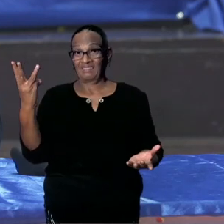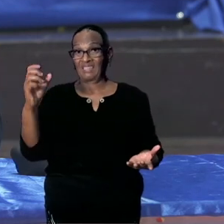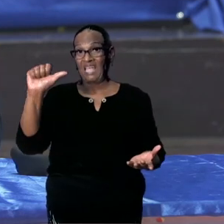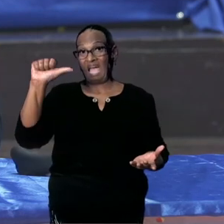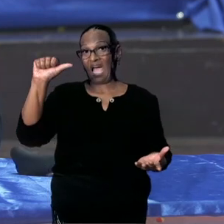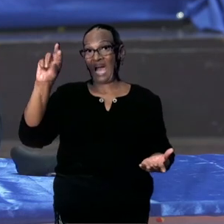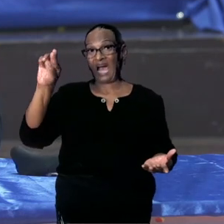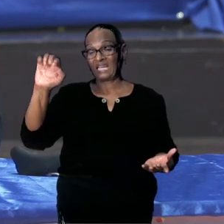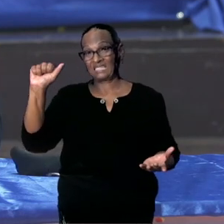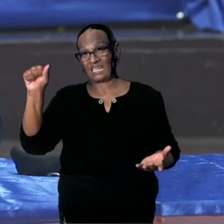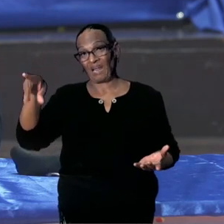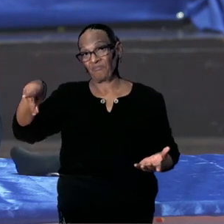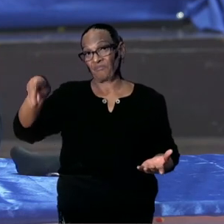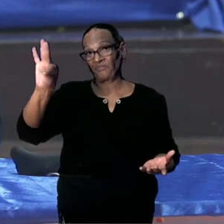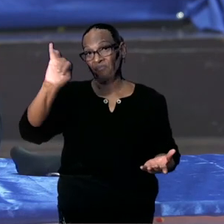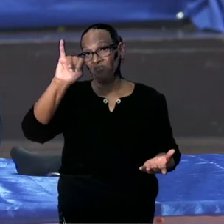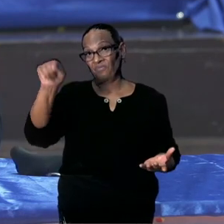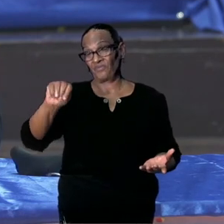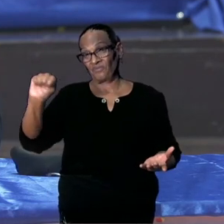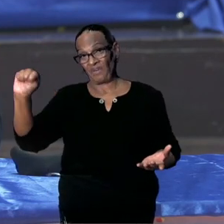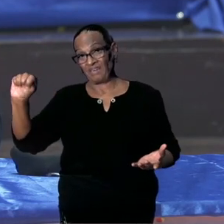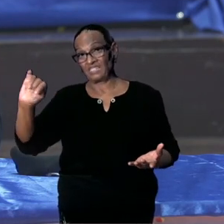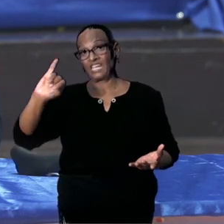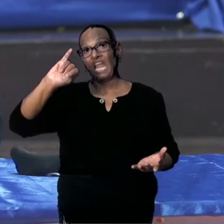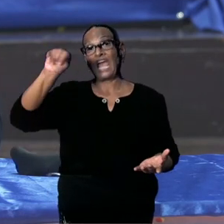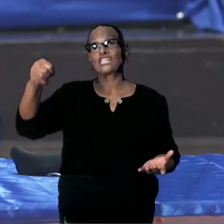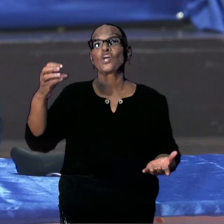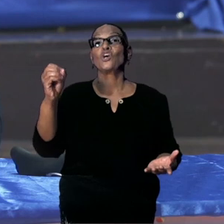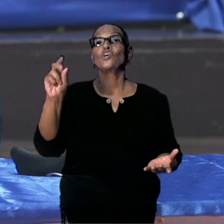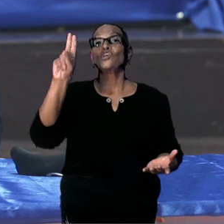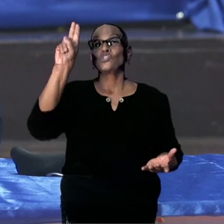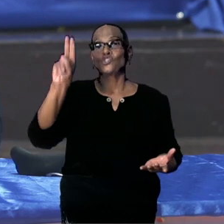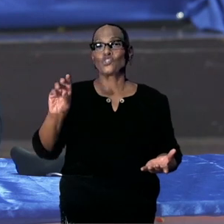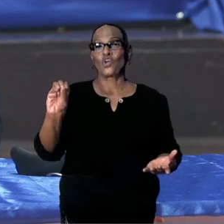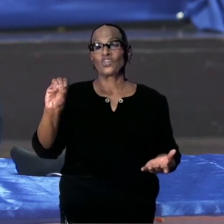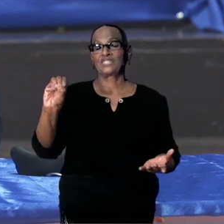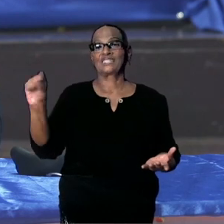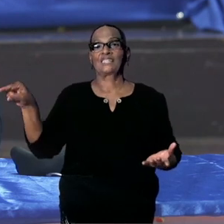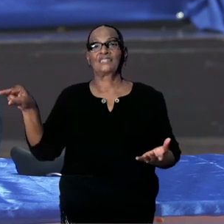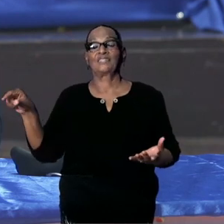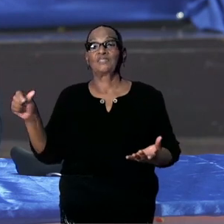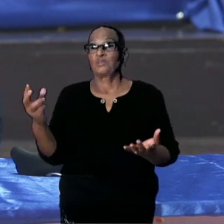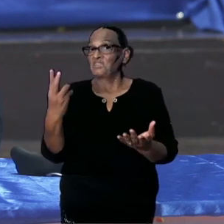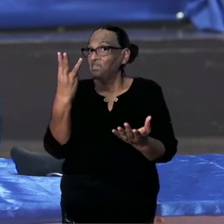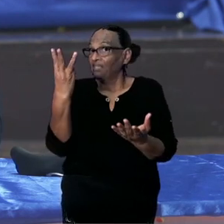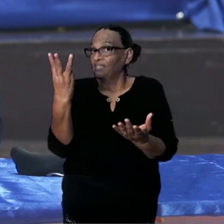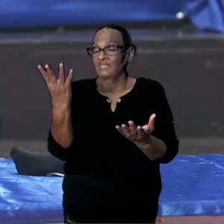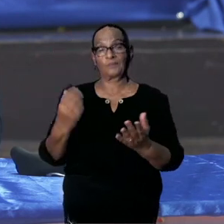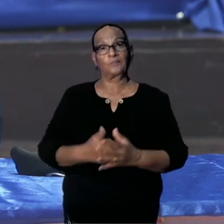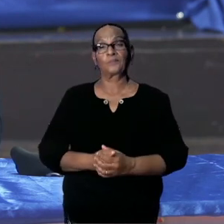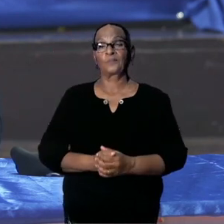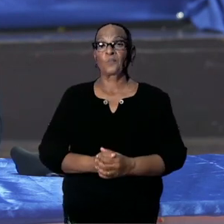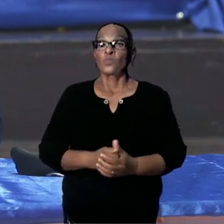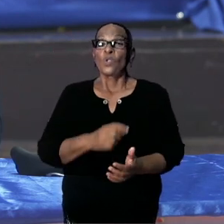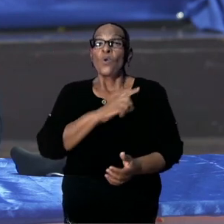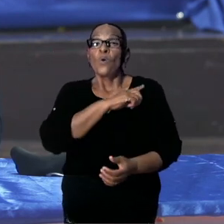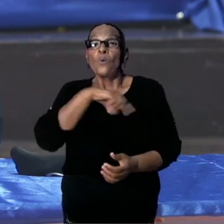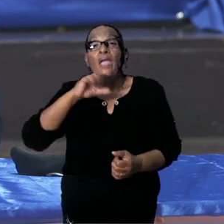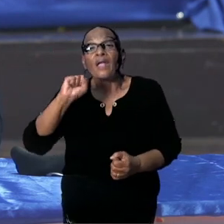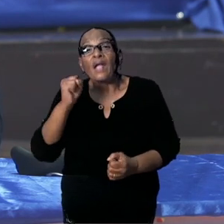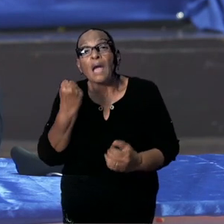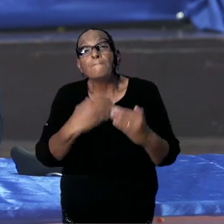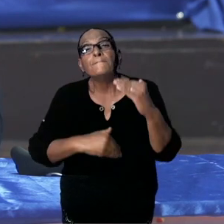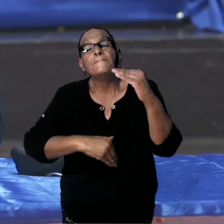AstraZeneca en Johnson & Johnson. En wij kunnen maximaal